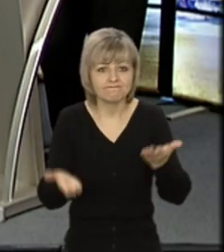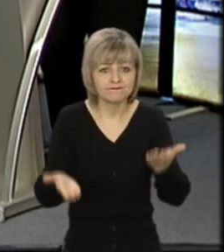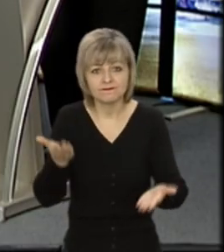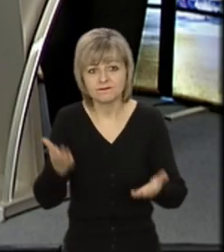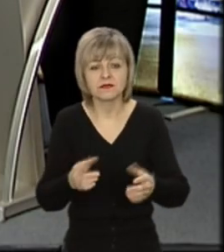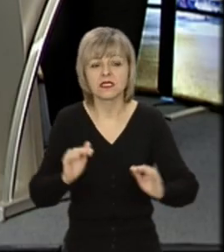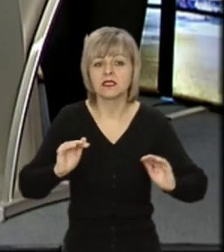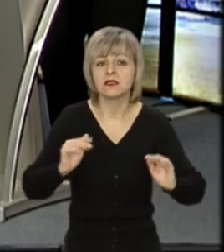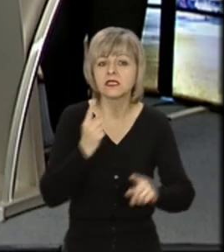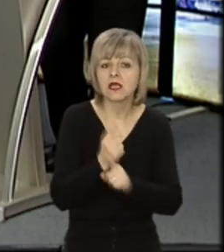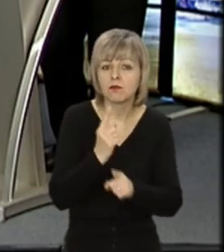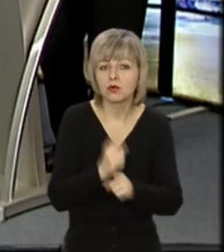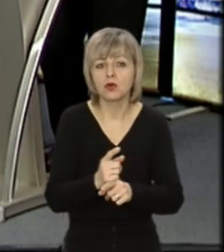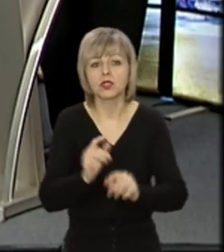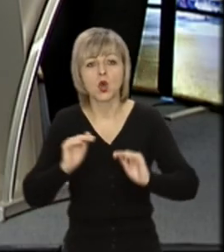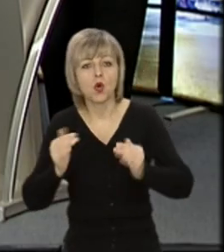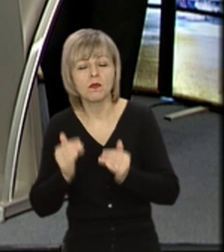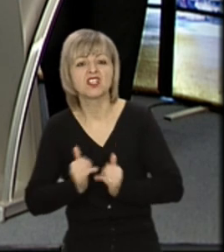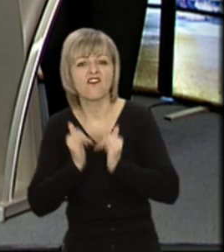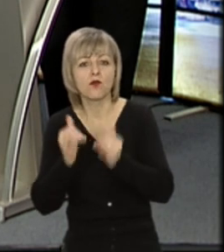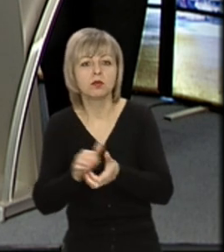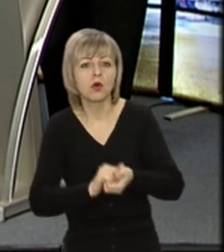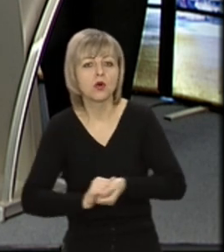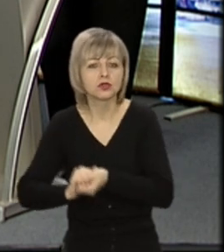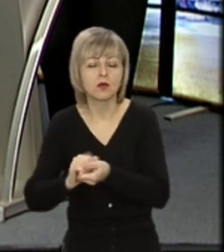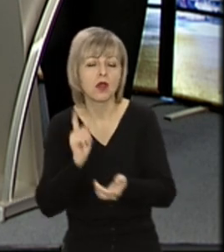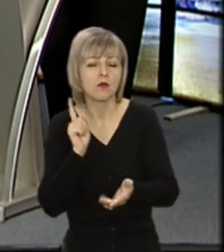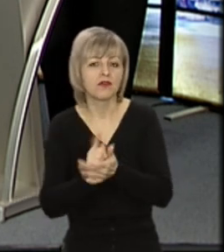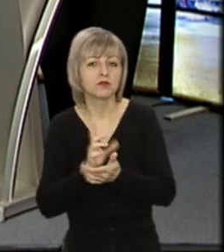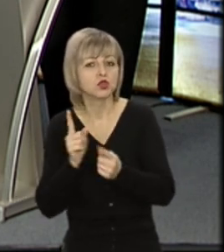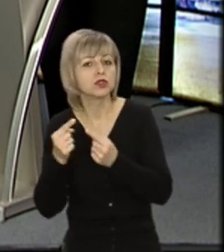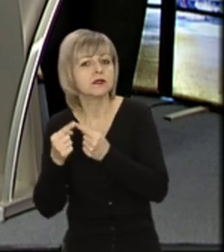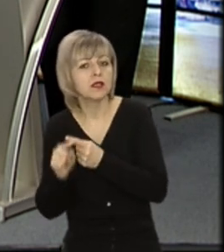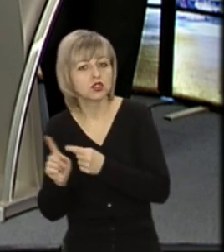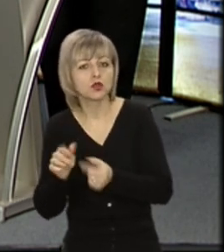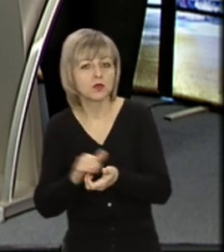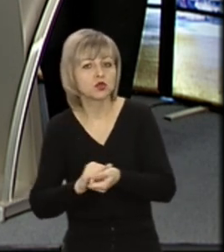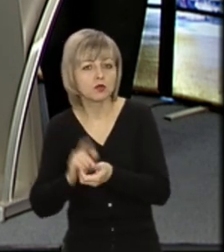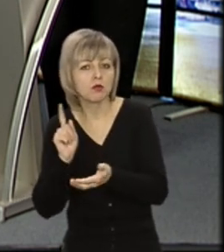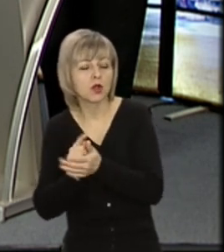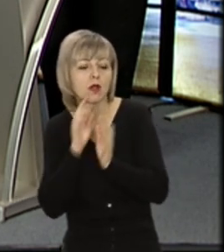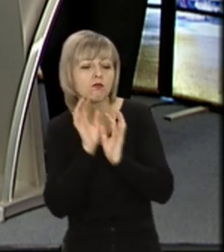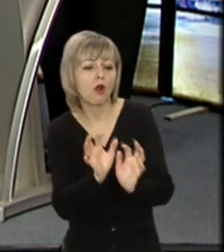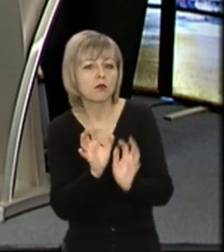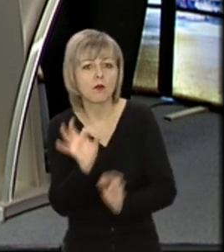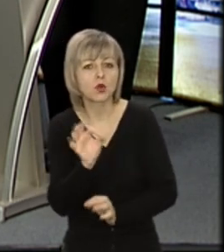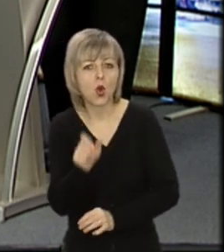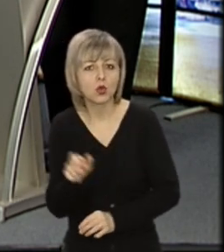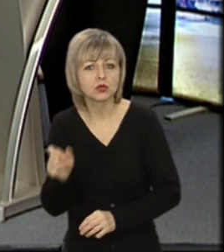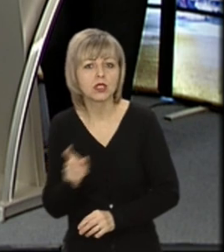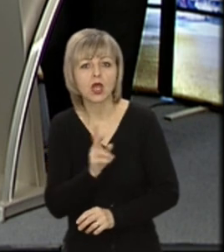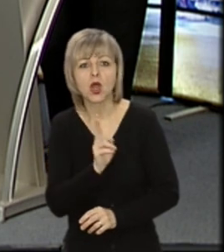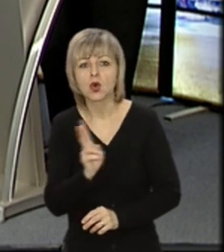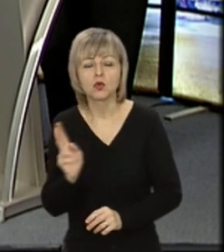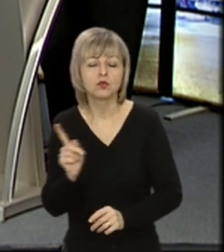Заборони обмеження в облаго суспільства мають мати противагу, що це ж саме суспільство має продбати про тих людей, яким воно